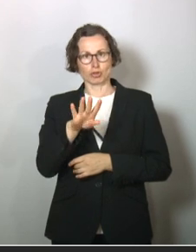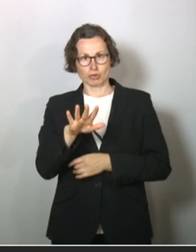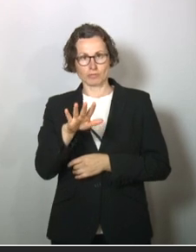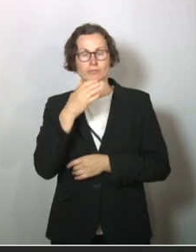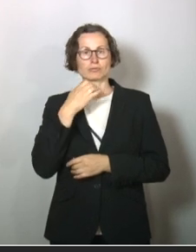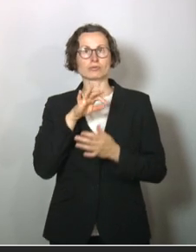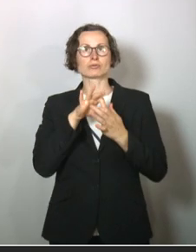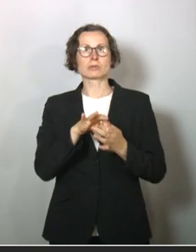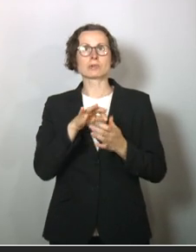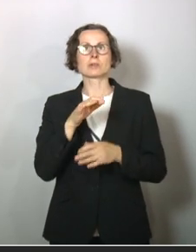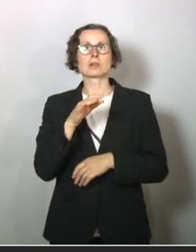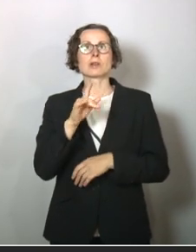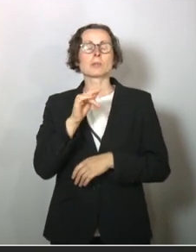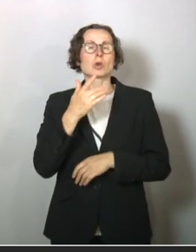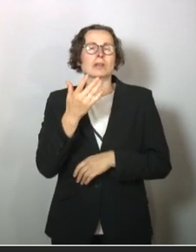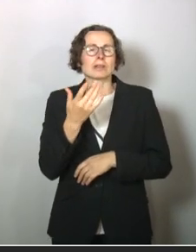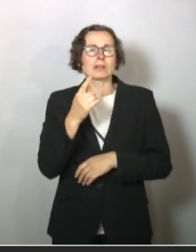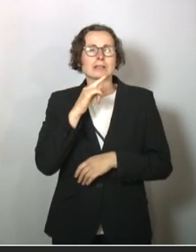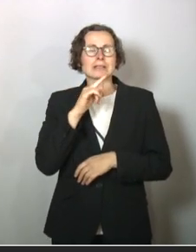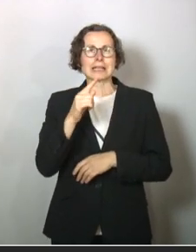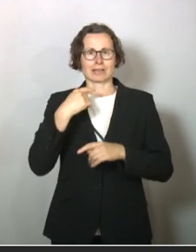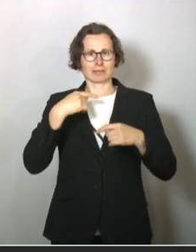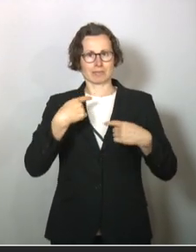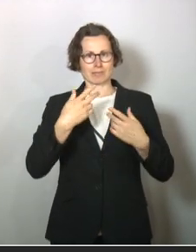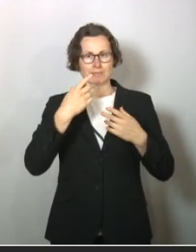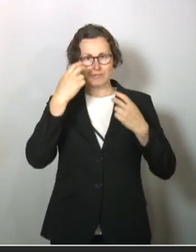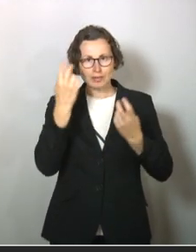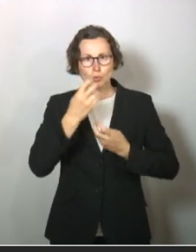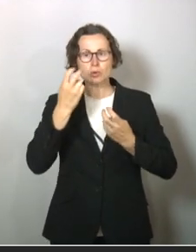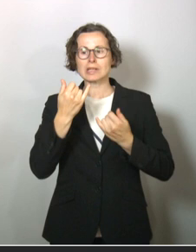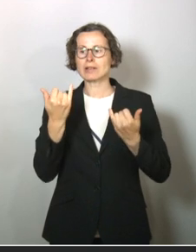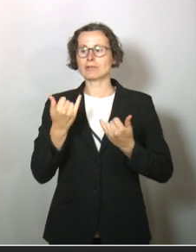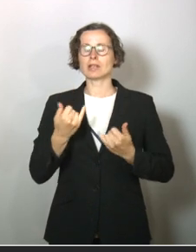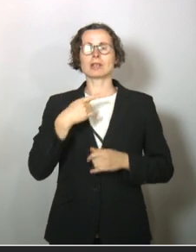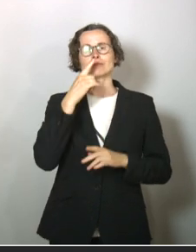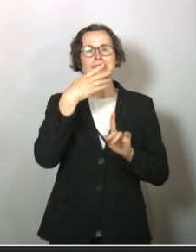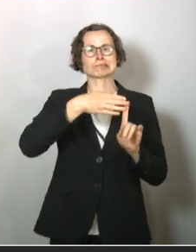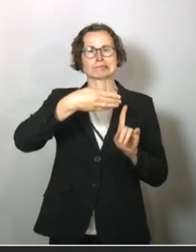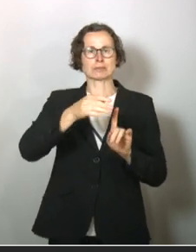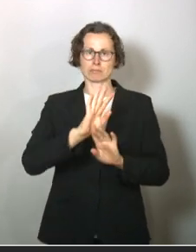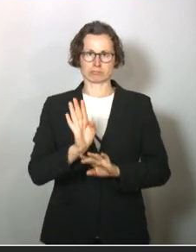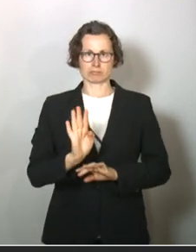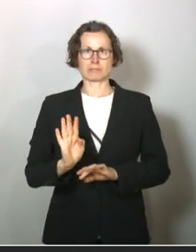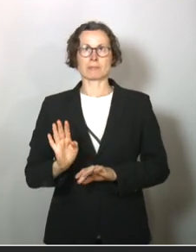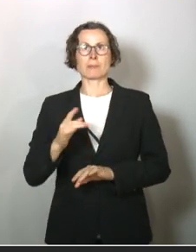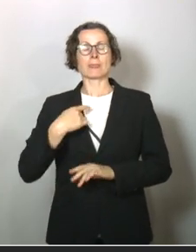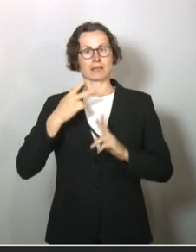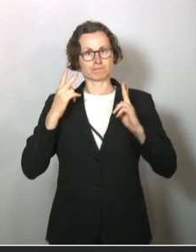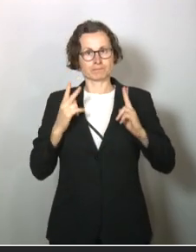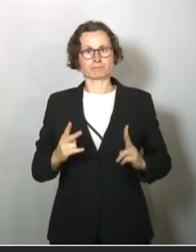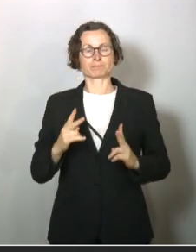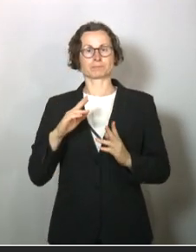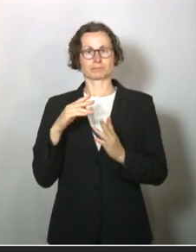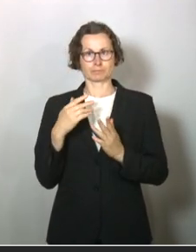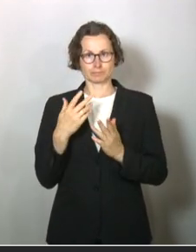Captatio Benevolentiae, nicht der Versuch, irgendwie ihr Wohlwollen zu gewinnen. Das ist eine reine Tatsache.